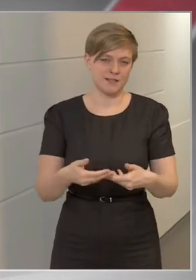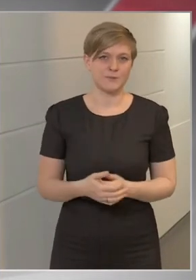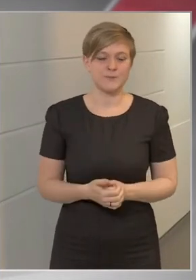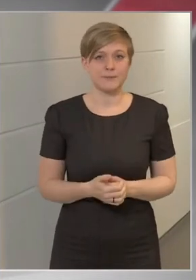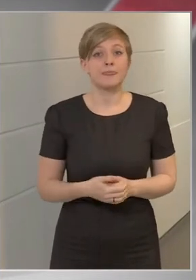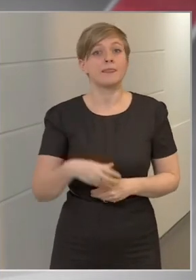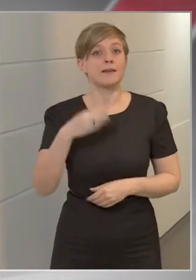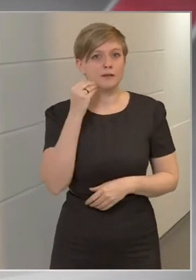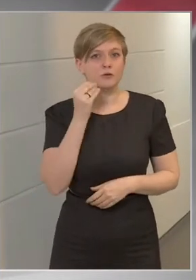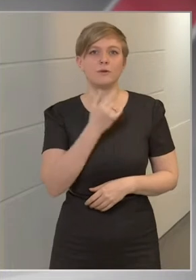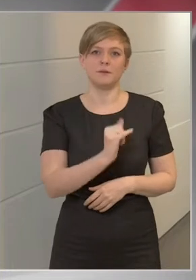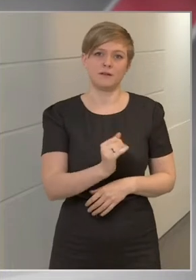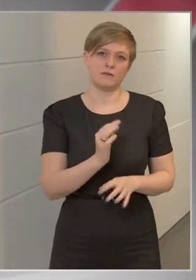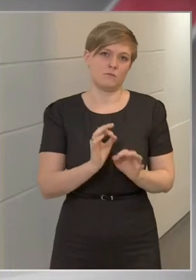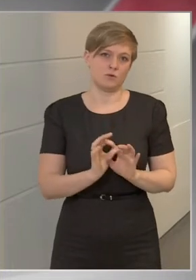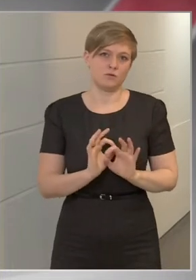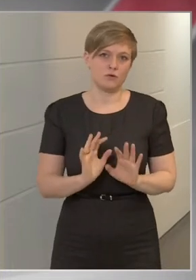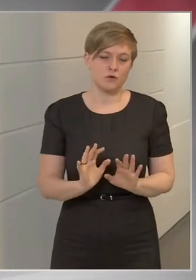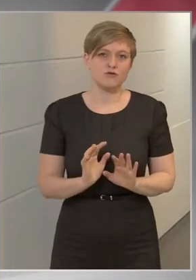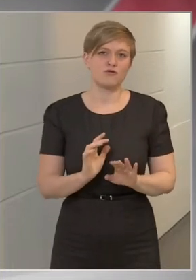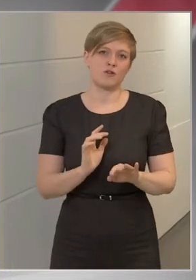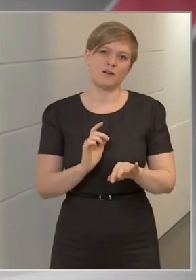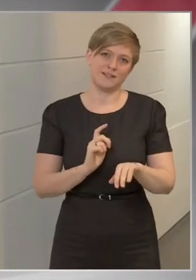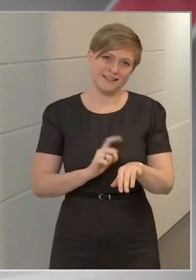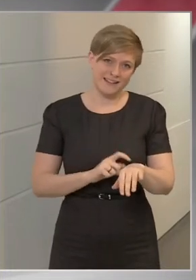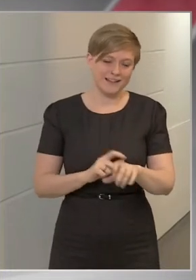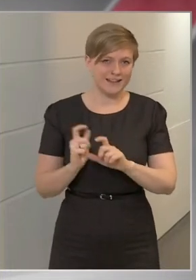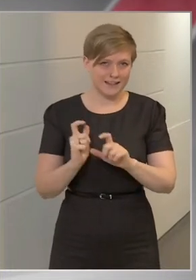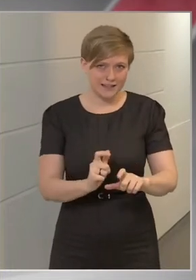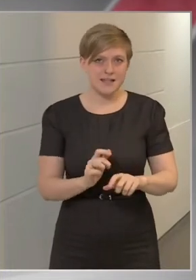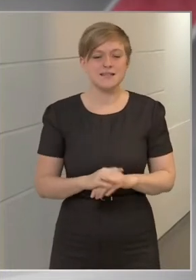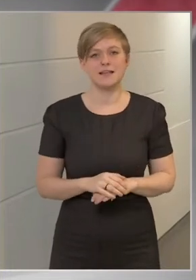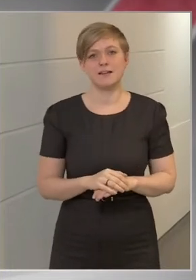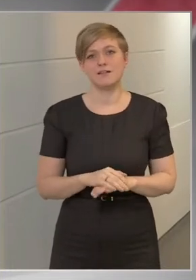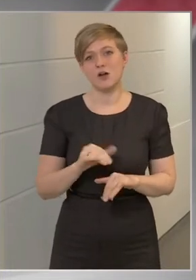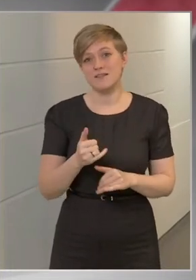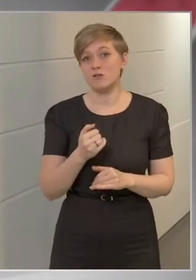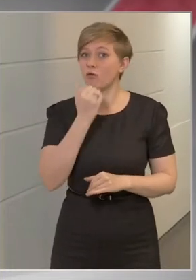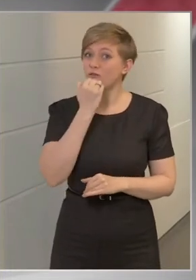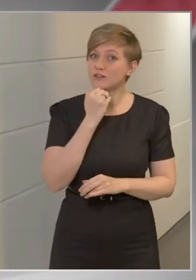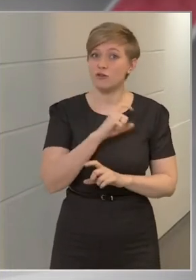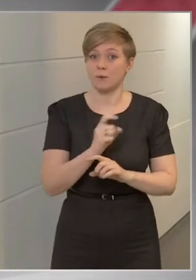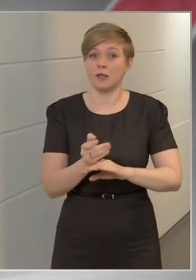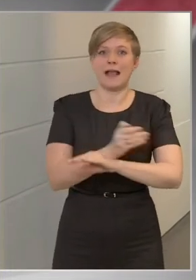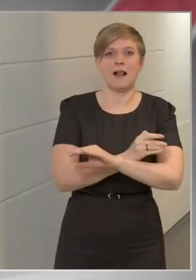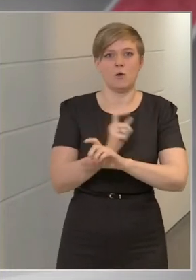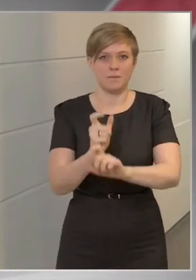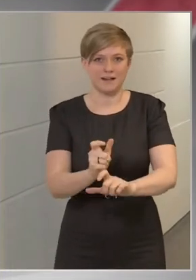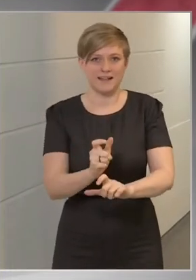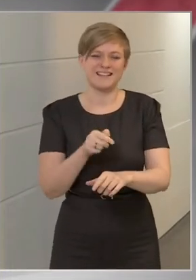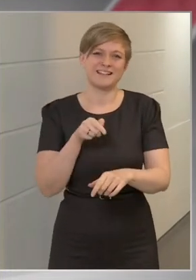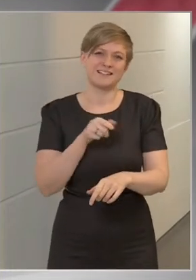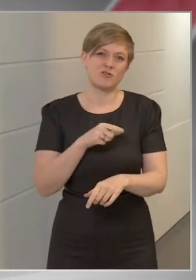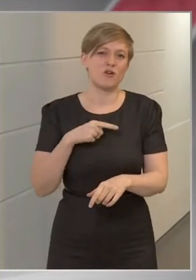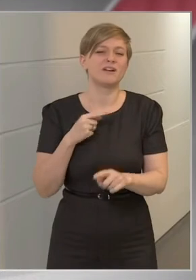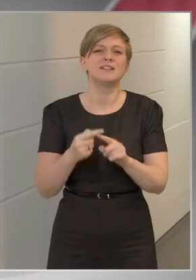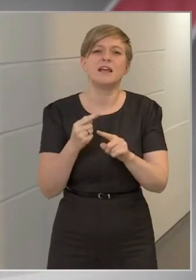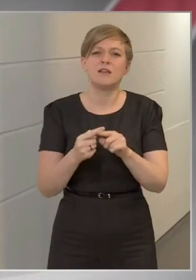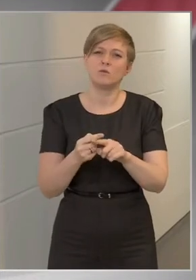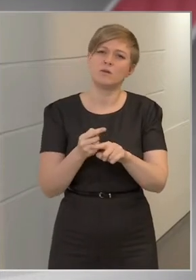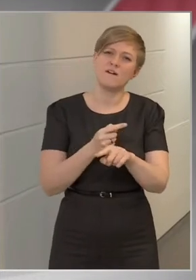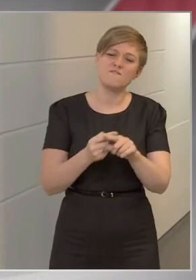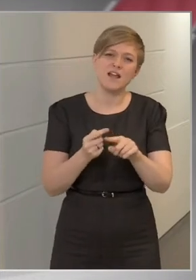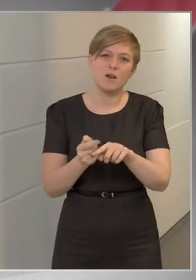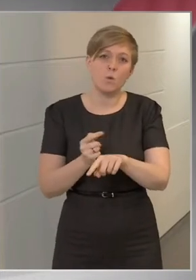értjük, hogy mindenki pontosan érkezik, és az is, hogy óvatosságban még előbb is, de hogyha ez csak egy negyed órával vagy